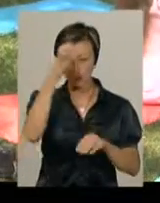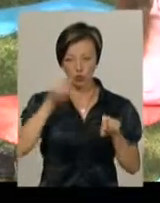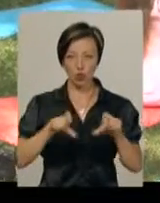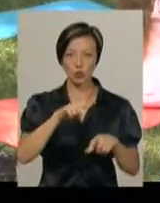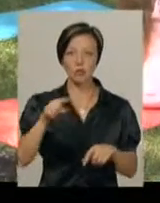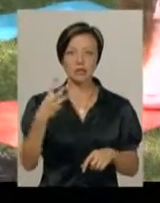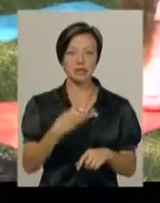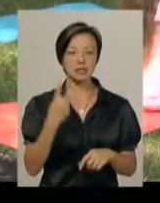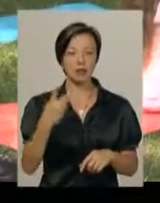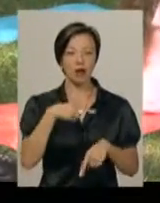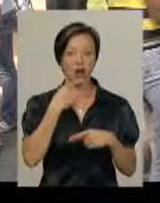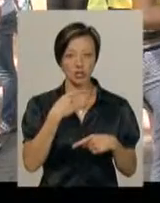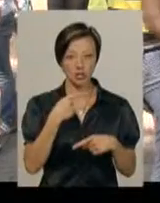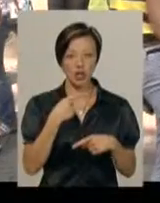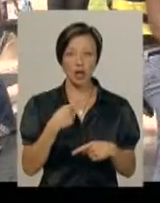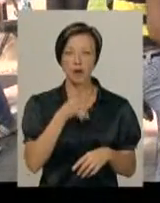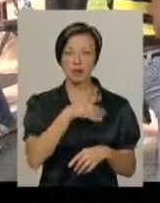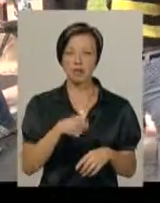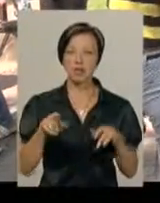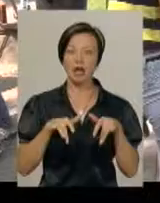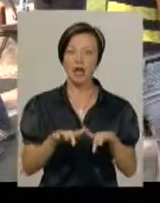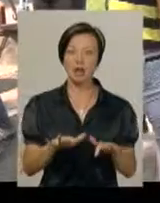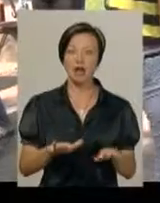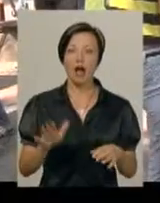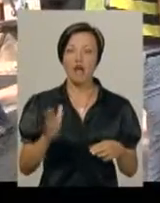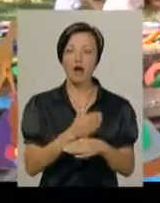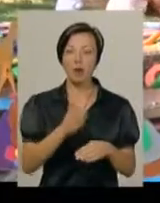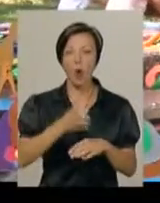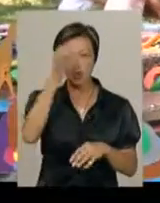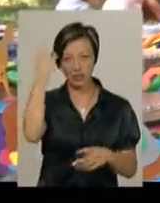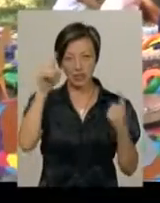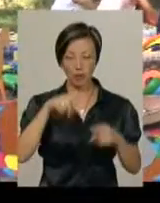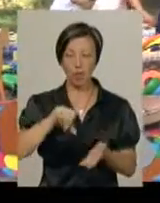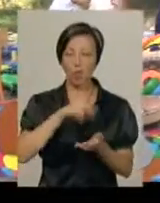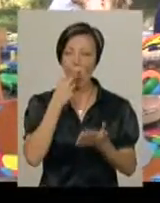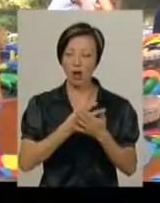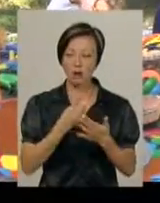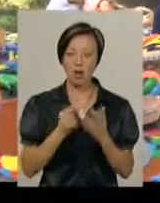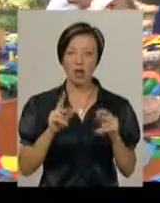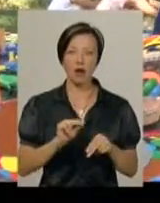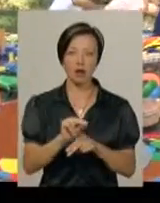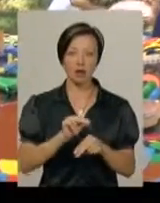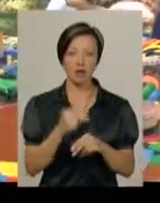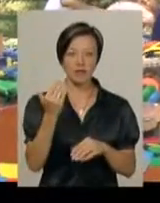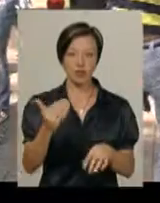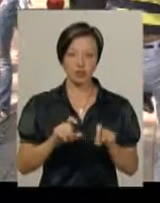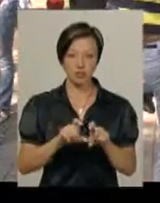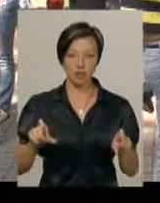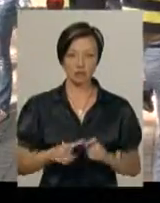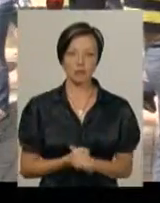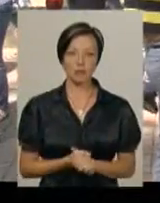32 Анна Крентовська каже, під час акції «Фабрика освітніх ідей» показує присутнім, як проходить навчання у їхньому закладі.